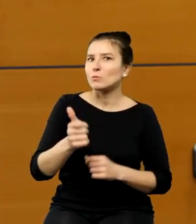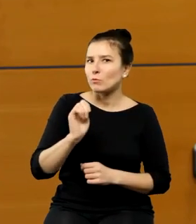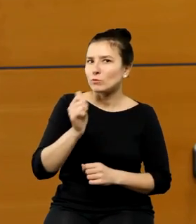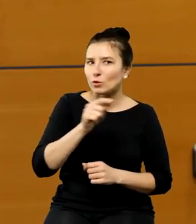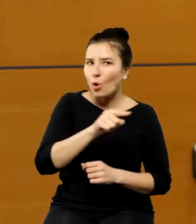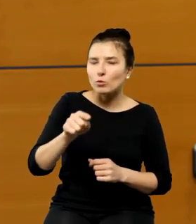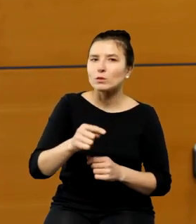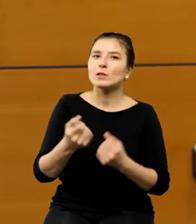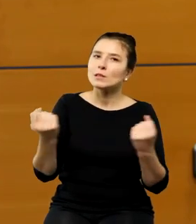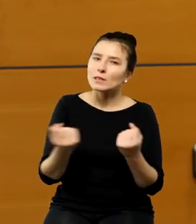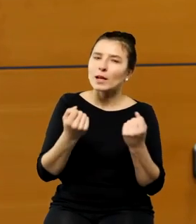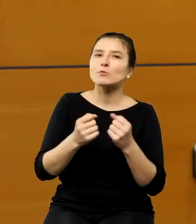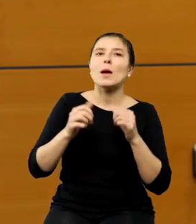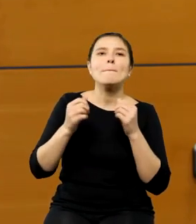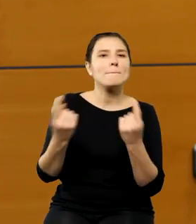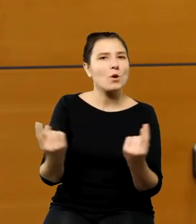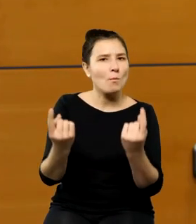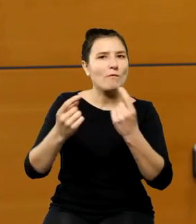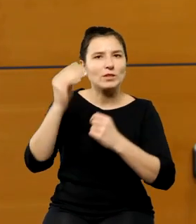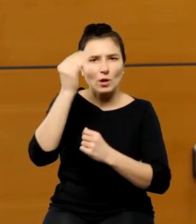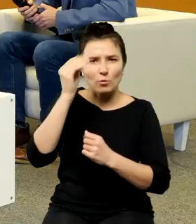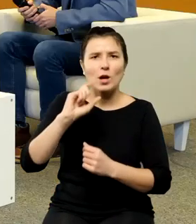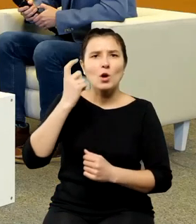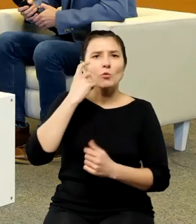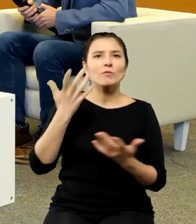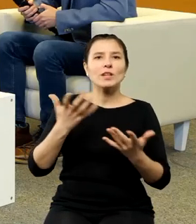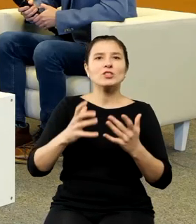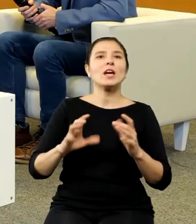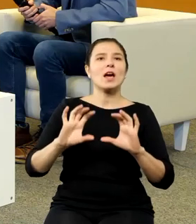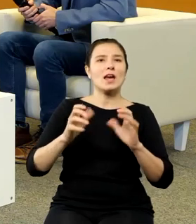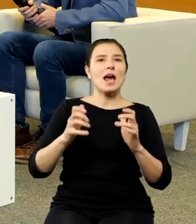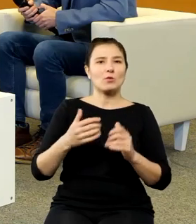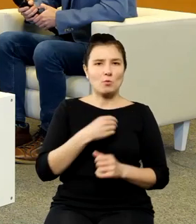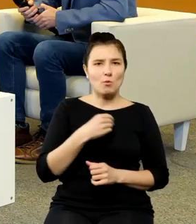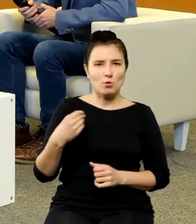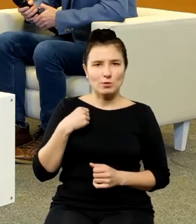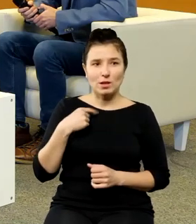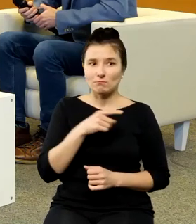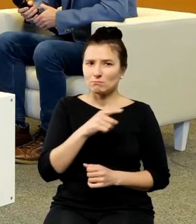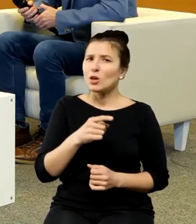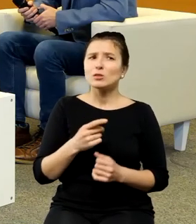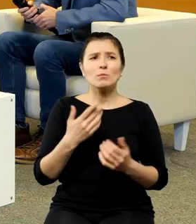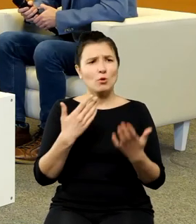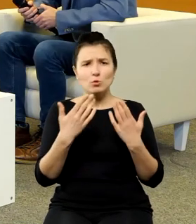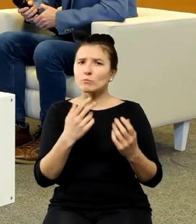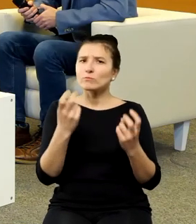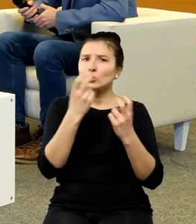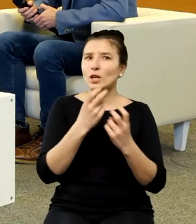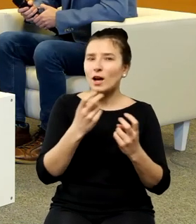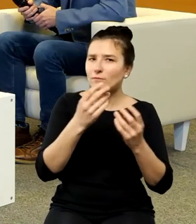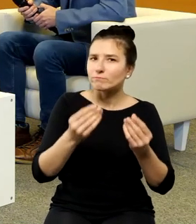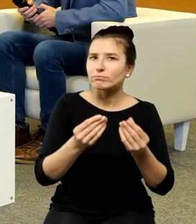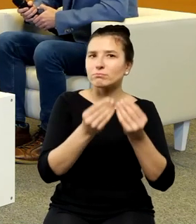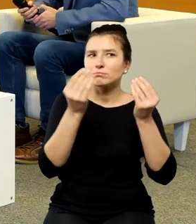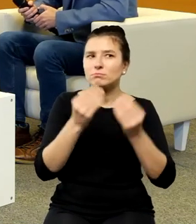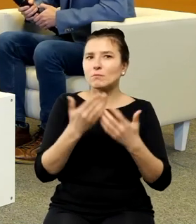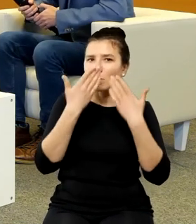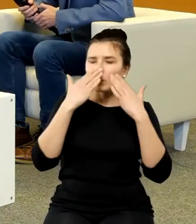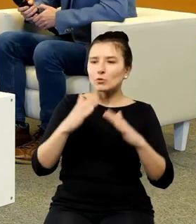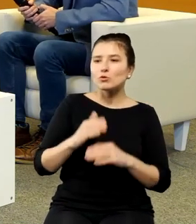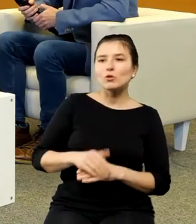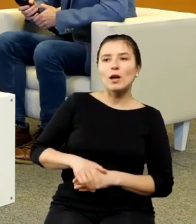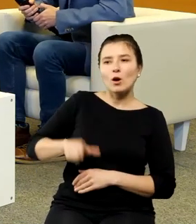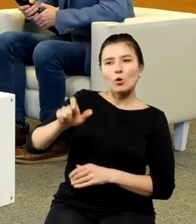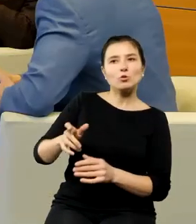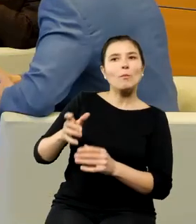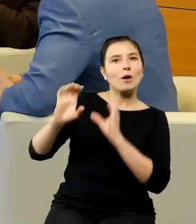naukę, najczęściej w radio polskim, to są to ciekawe rozmowy rozwijające, pokazujące, że o Koperniku dowiadujemy się coraz